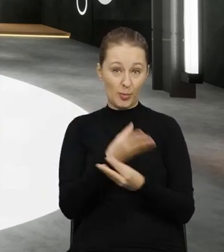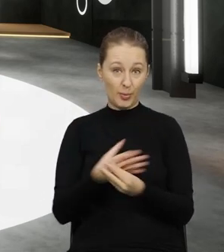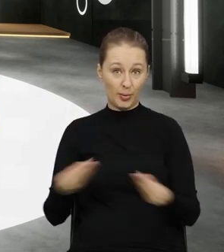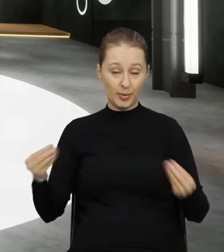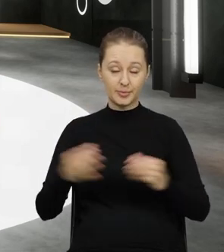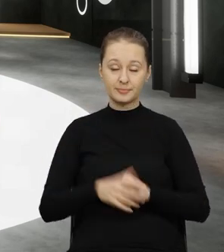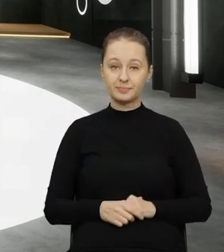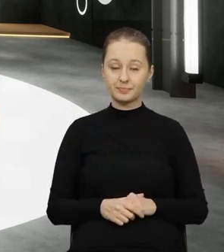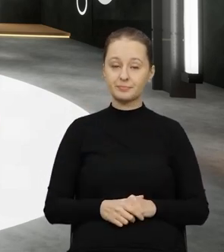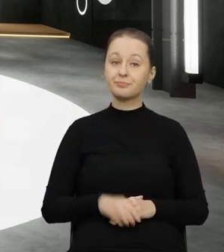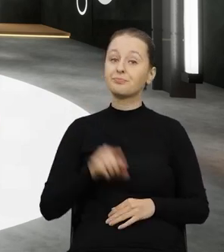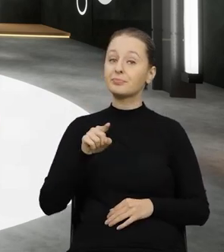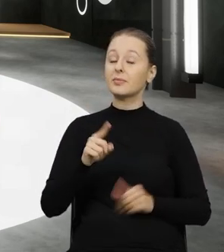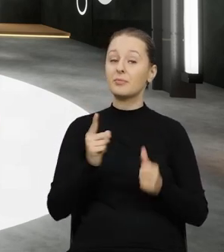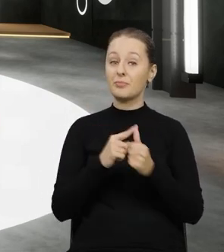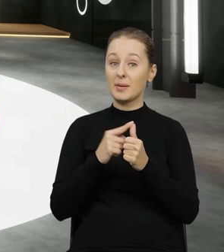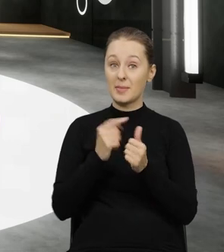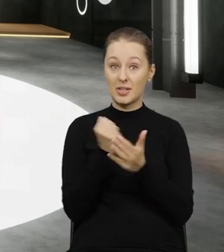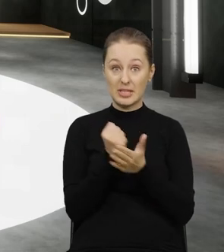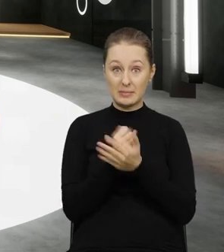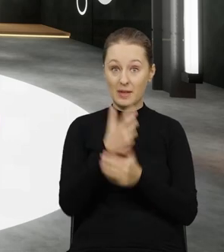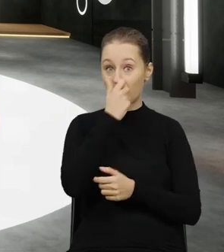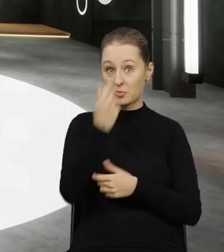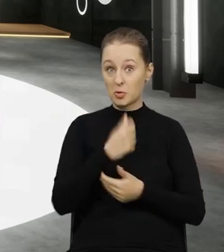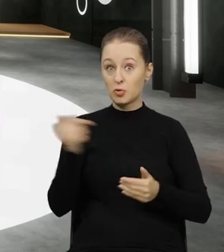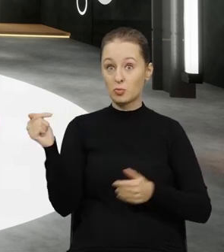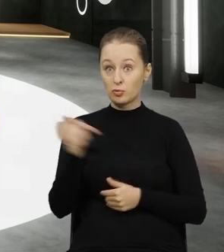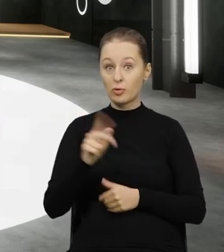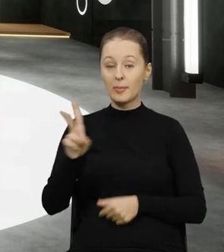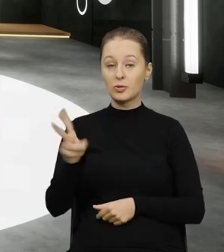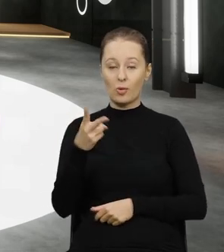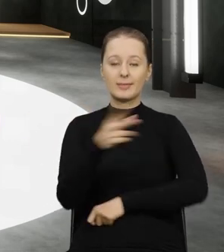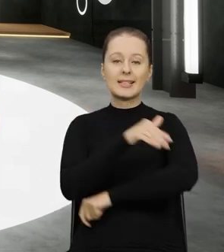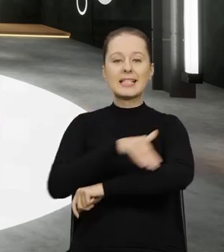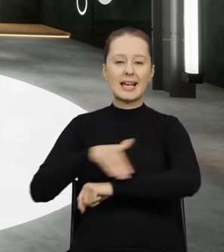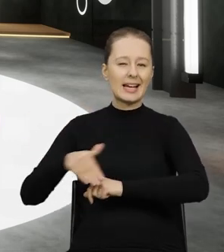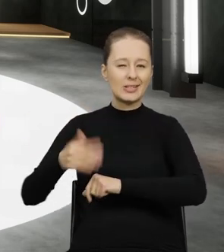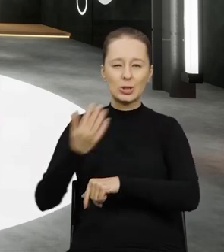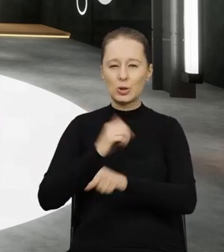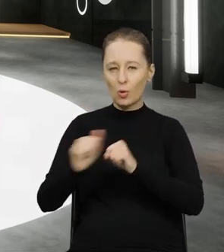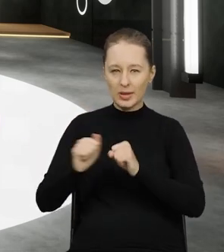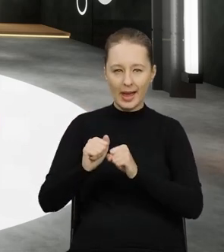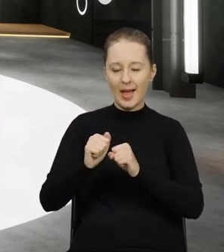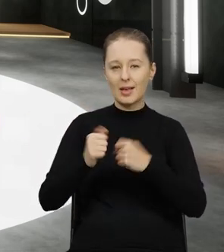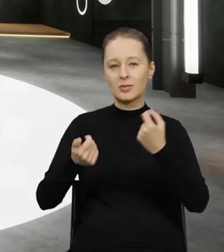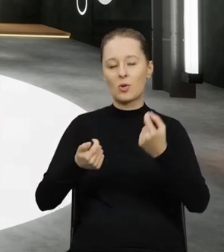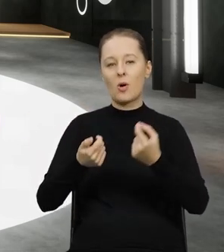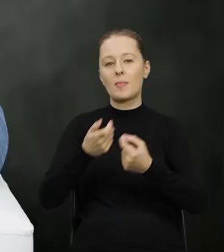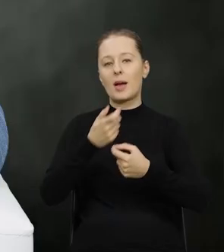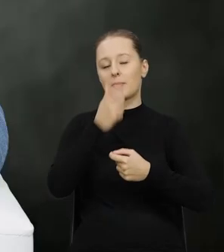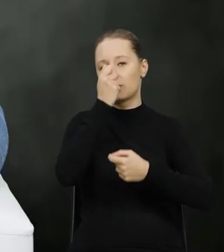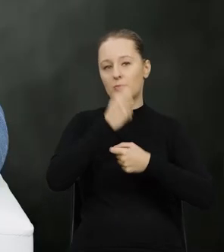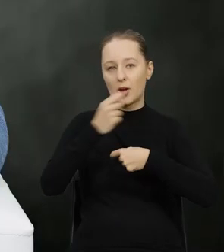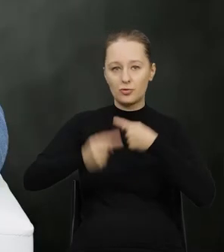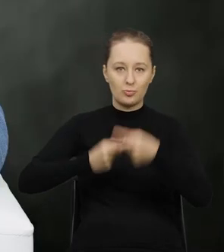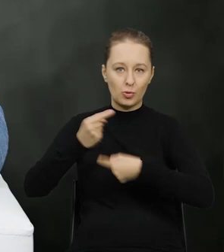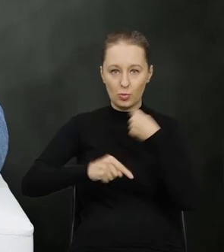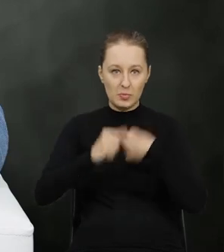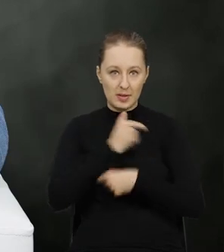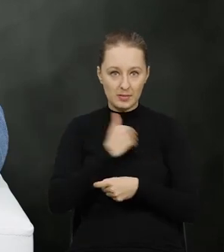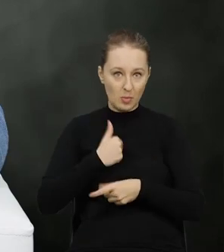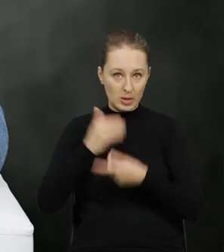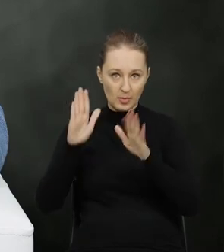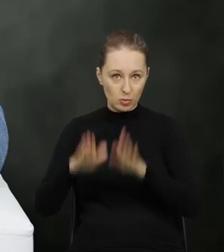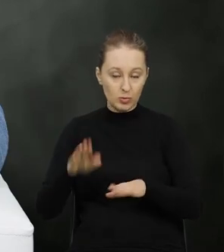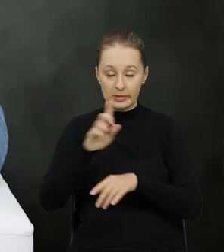tutaj pierwsza rzecz, to odpady muszą pochodzić z zagranicy. To nie są odpady wytworzone na terenie kraju, porzucone. Natomiast